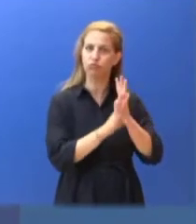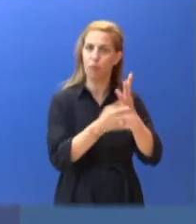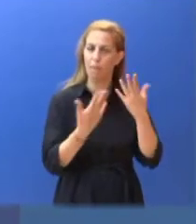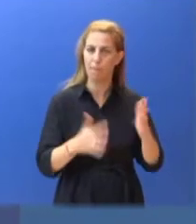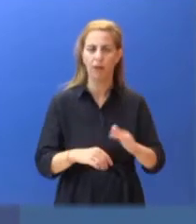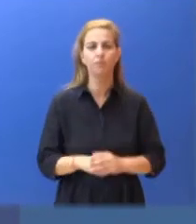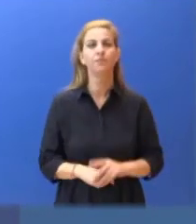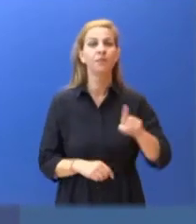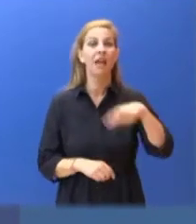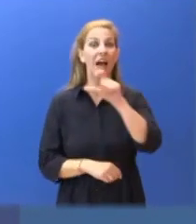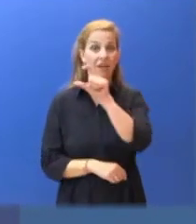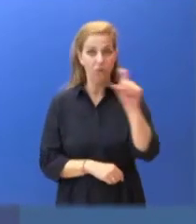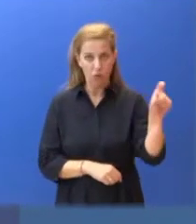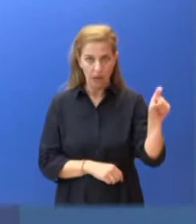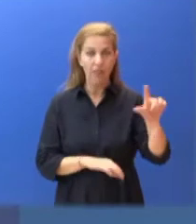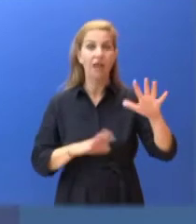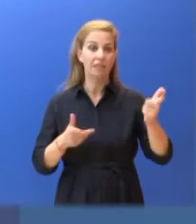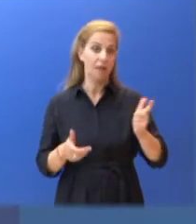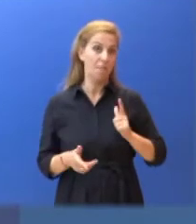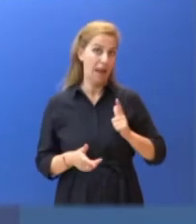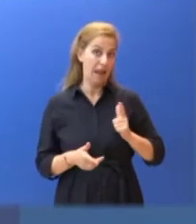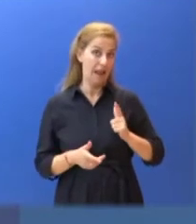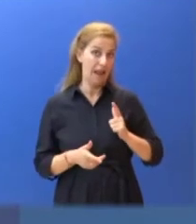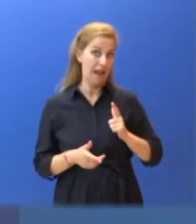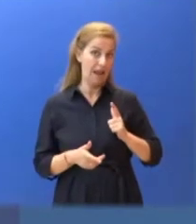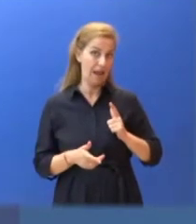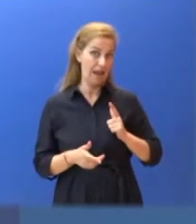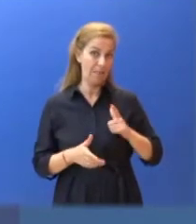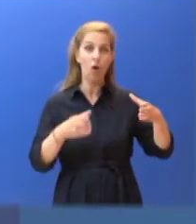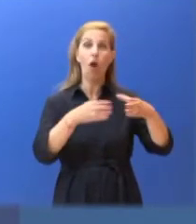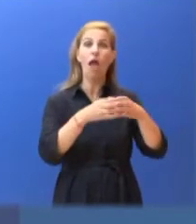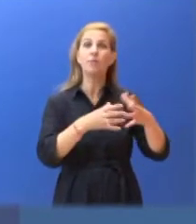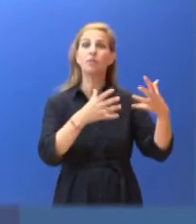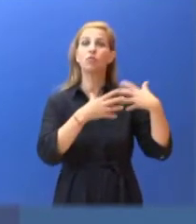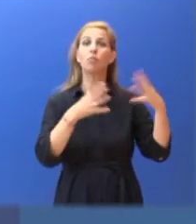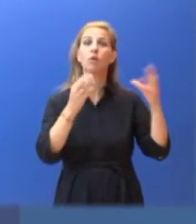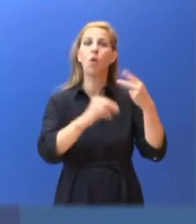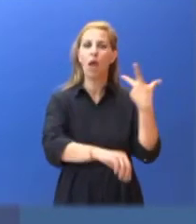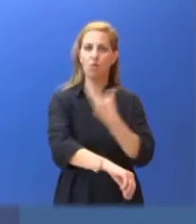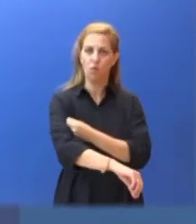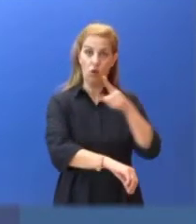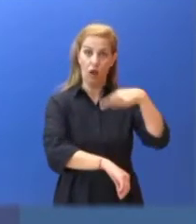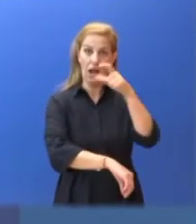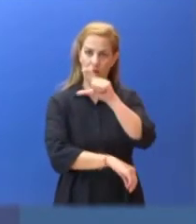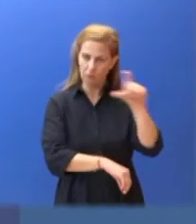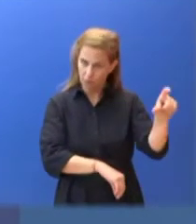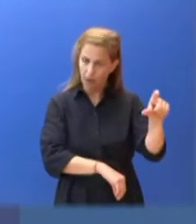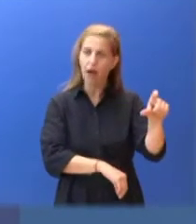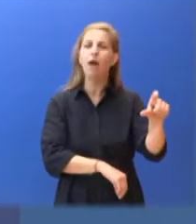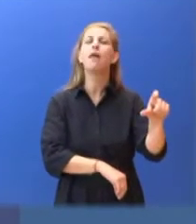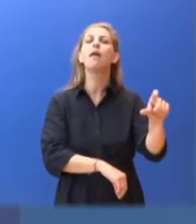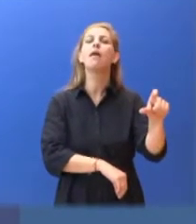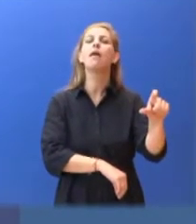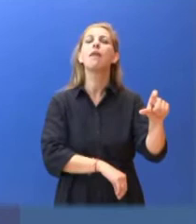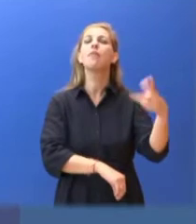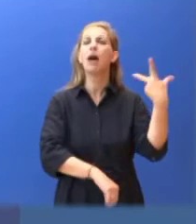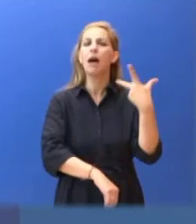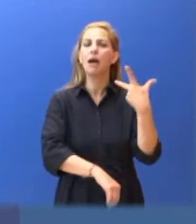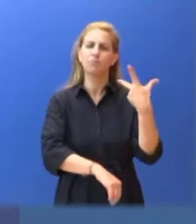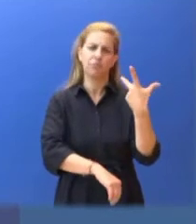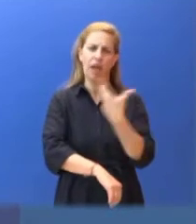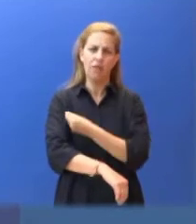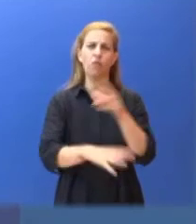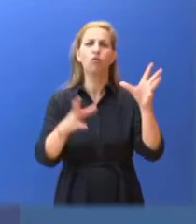εβδομάδα θα ανοίξει, ύστερα από θετική γνώμη της Εθνικής Επιτροπής Εμβολιασμών, η πλατφόρμα των ραντεβού για τον εθελοντικό εμβολιασμό των εφήβων